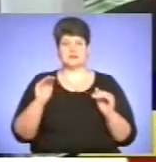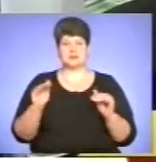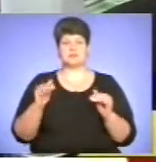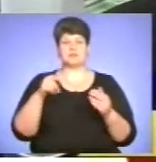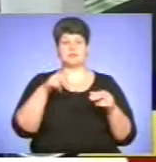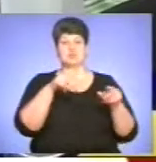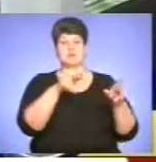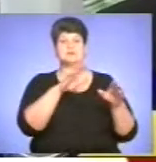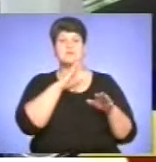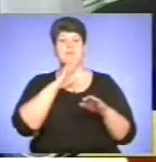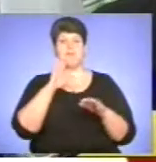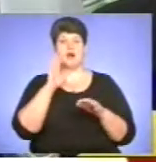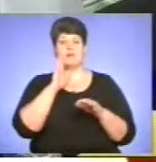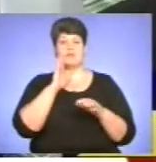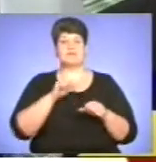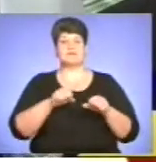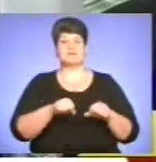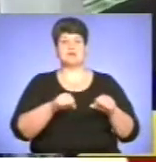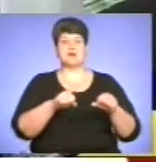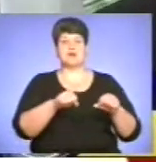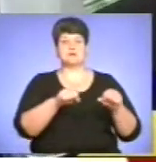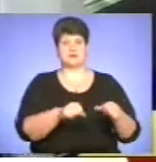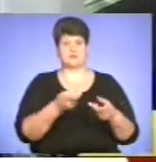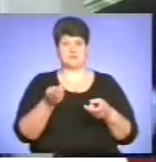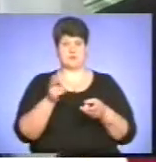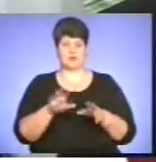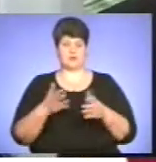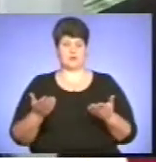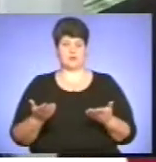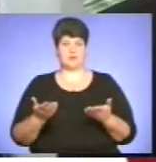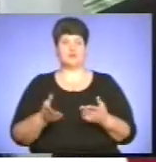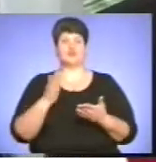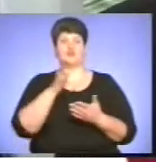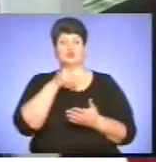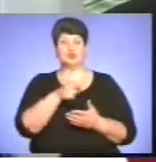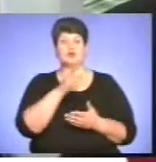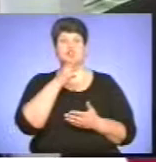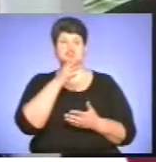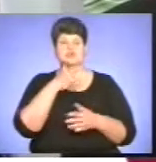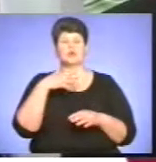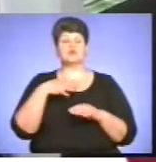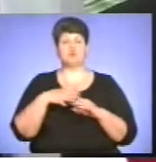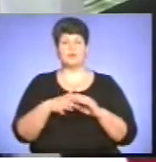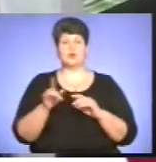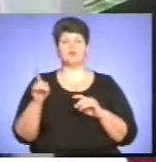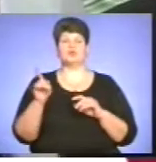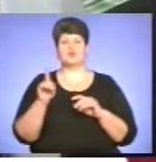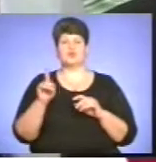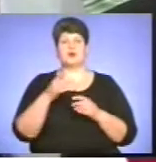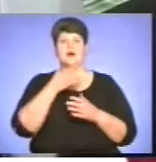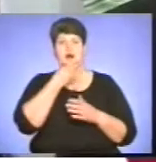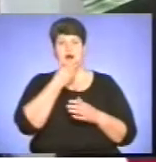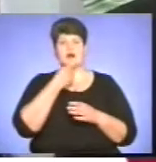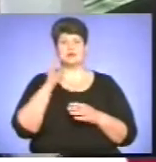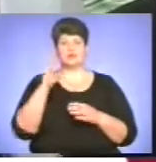з мамою, то навіть з колясками зараз приходить, що приходить той час, де зрозуміло, що все-таки гарно буде